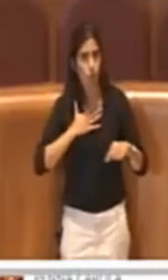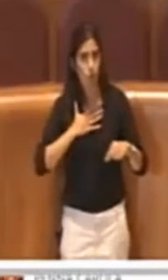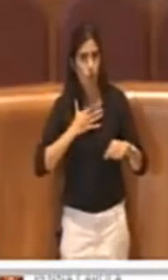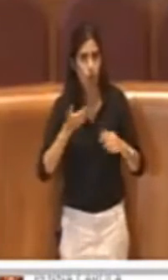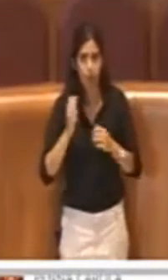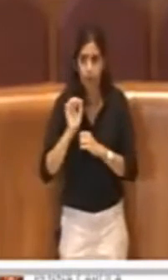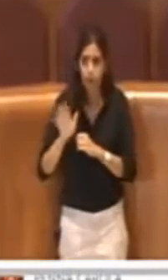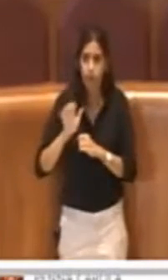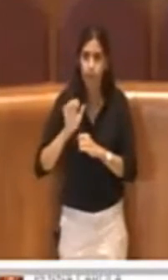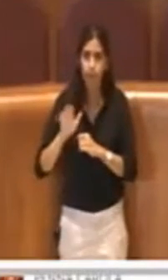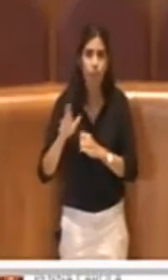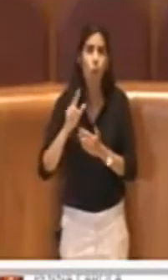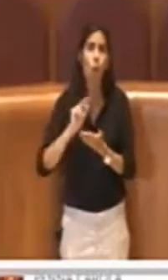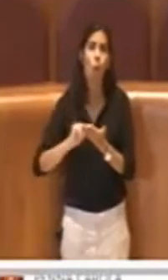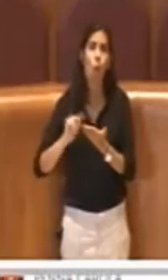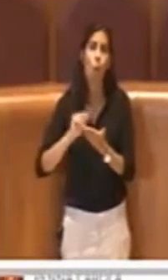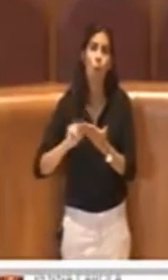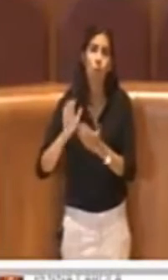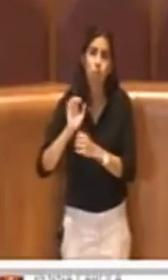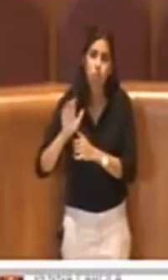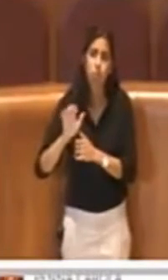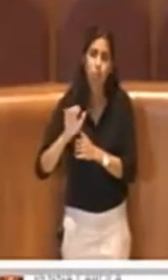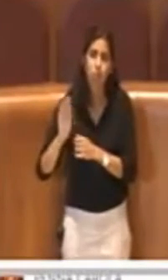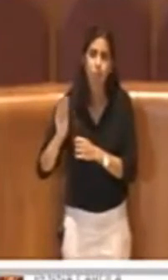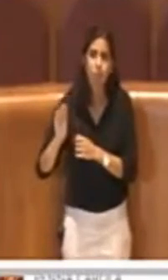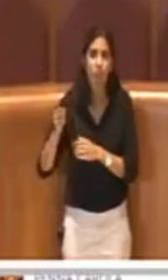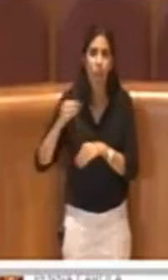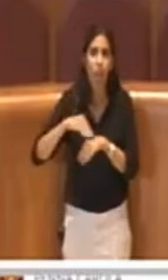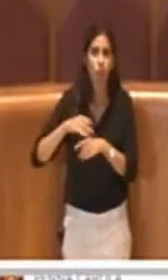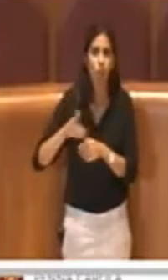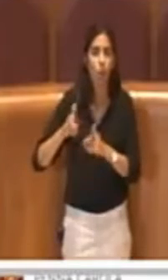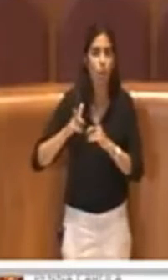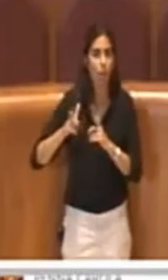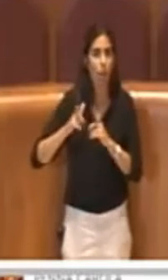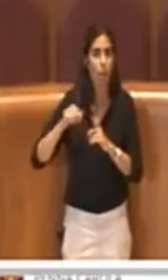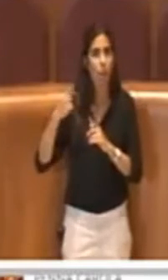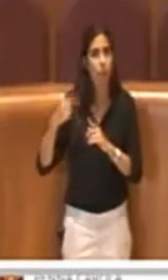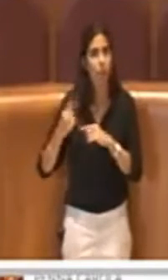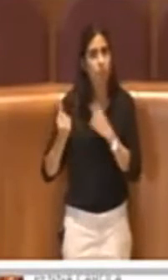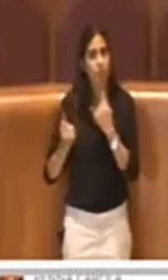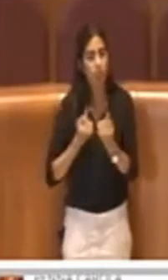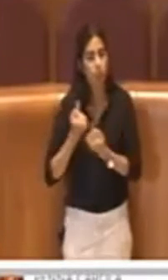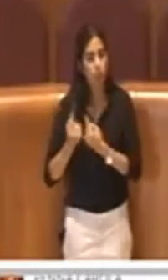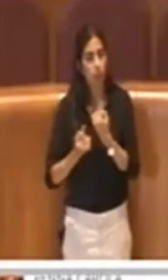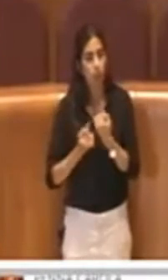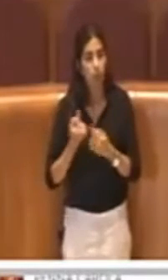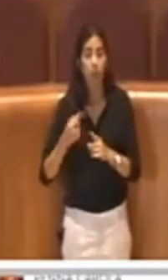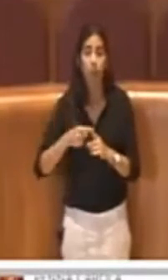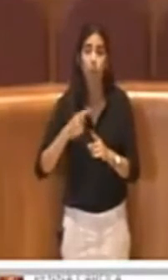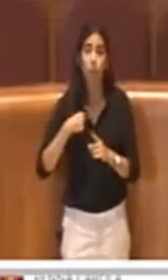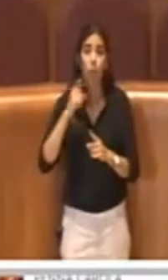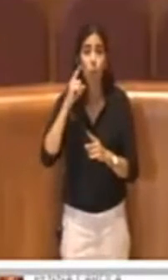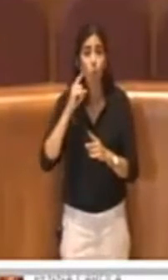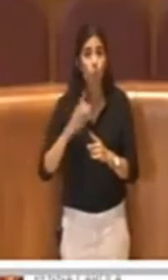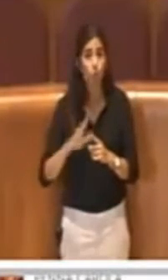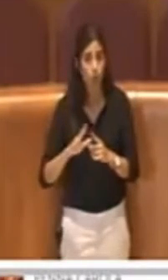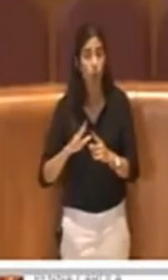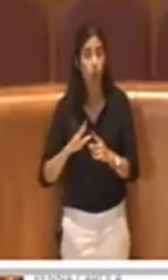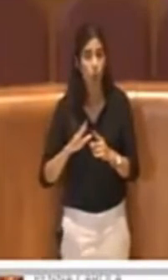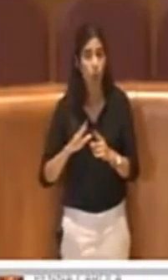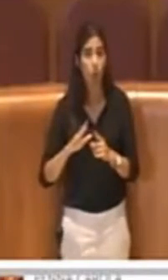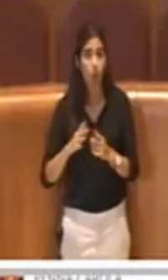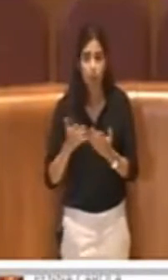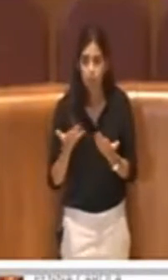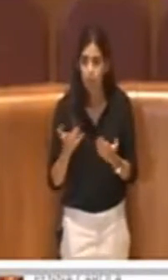continuamente aggiornata sulla vicenda e so che è praticamente alla